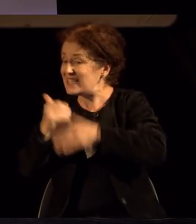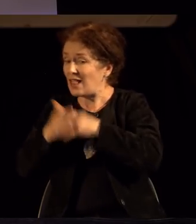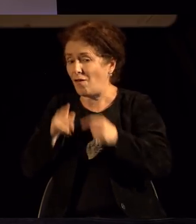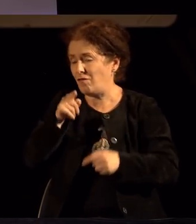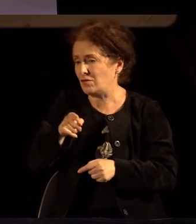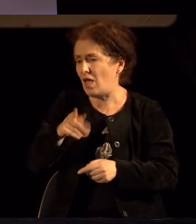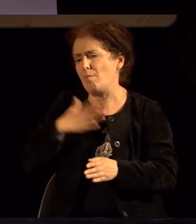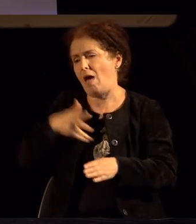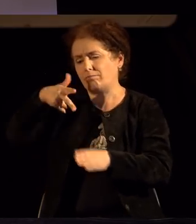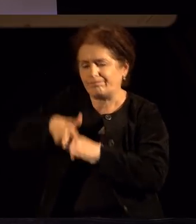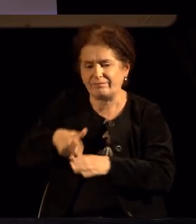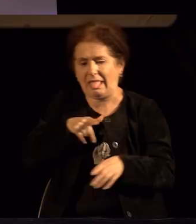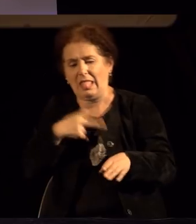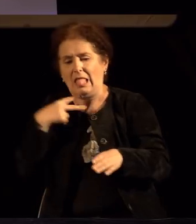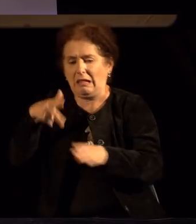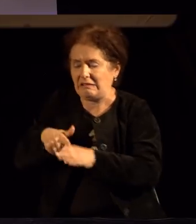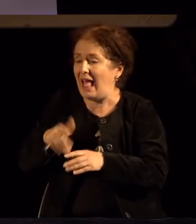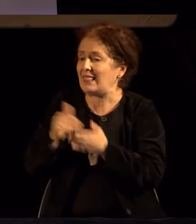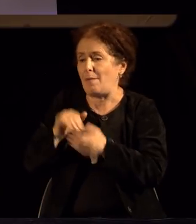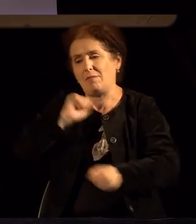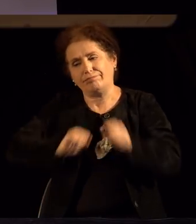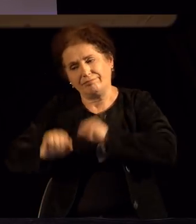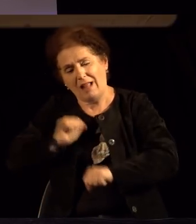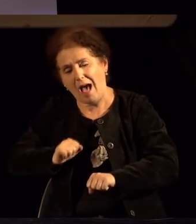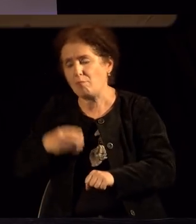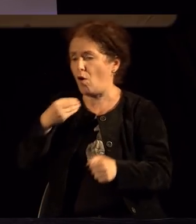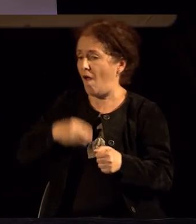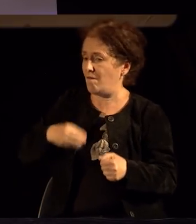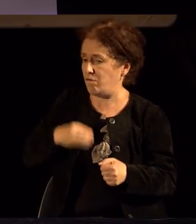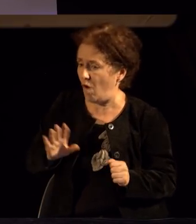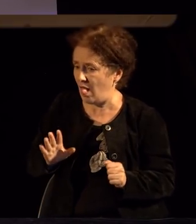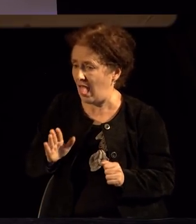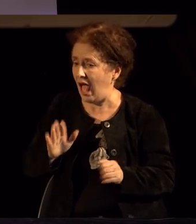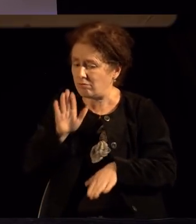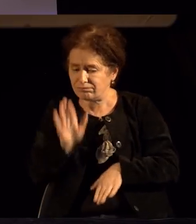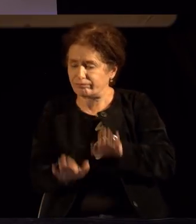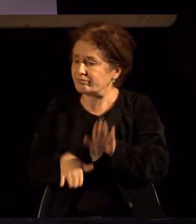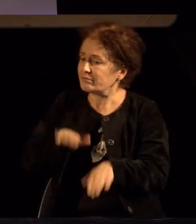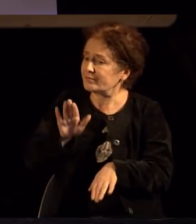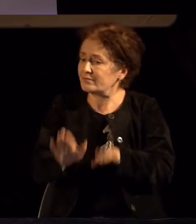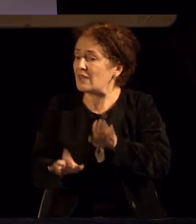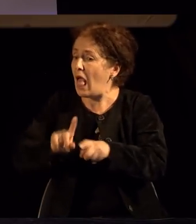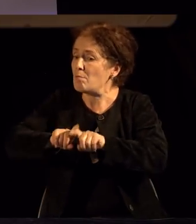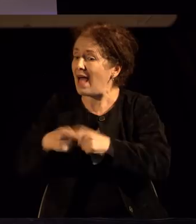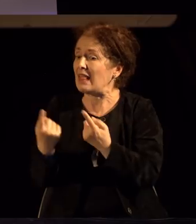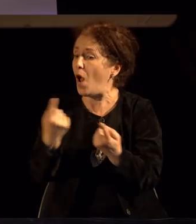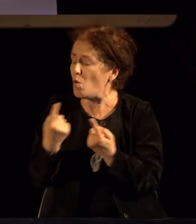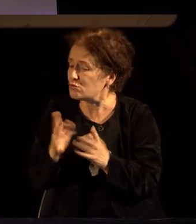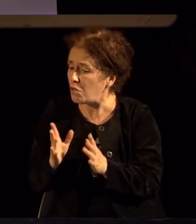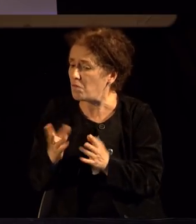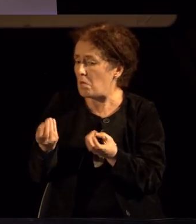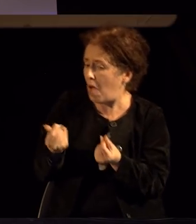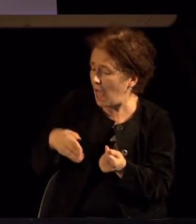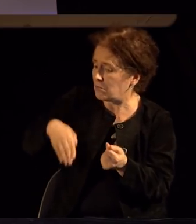испречуват пречки. Треба да вложиме многу напор, волја, Па може би треба материални услови, фактори,